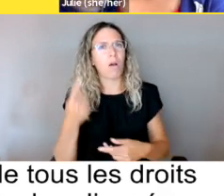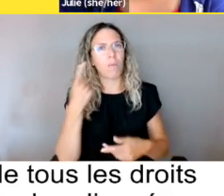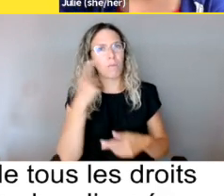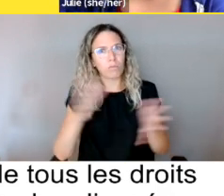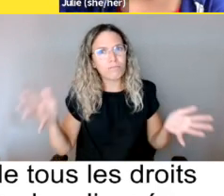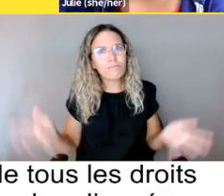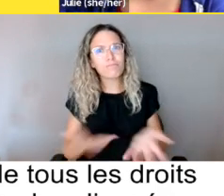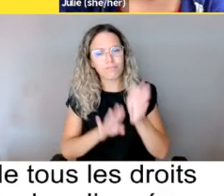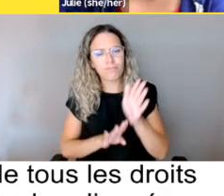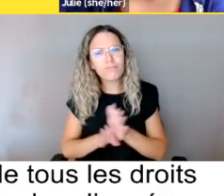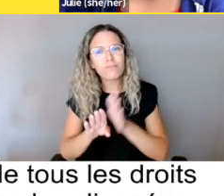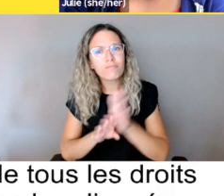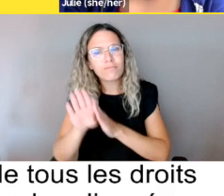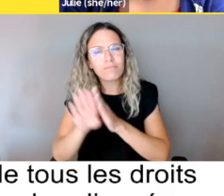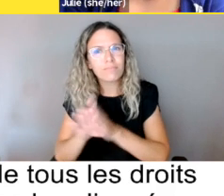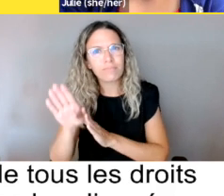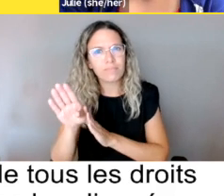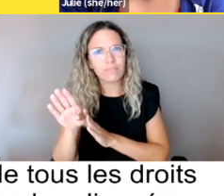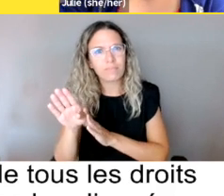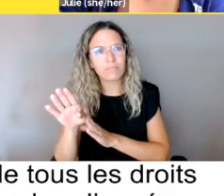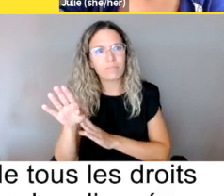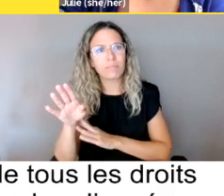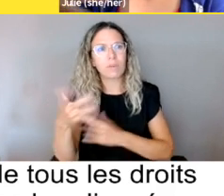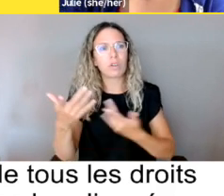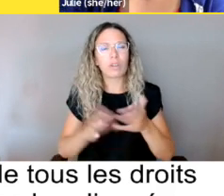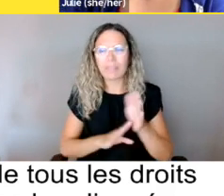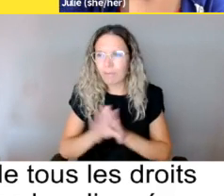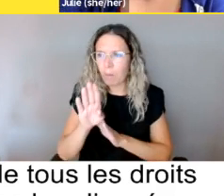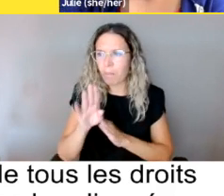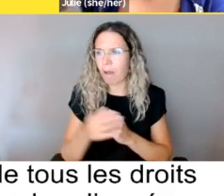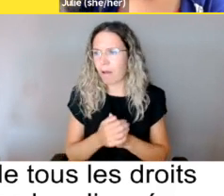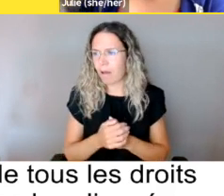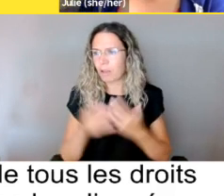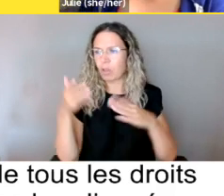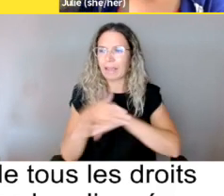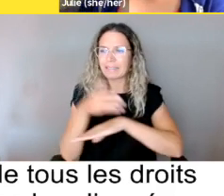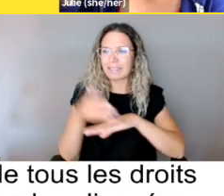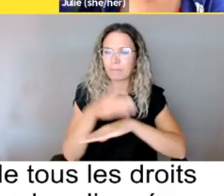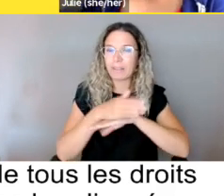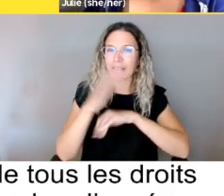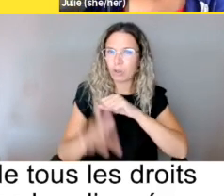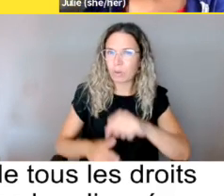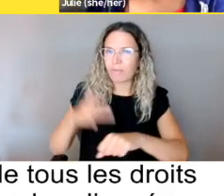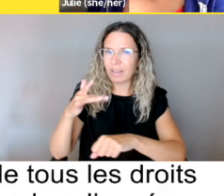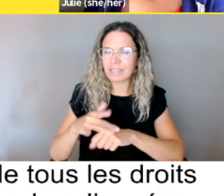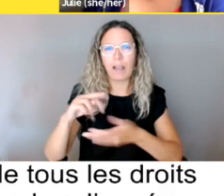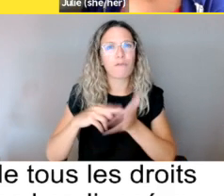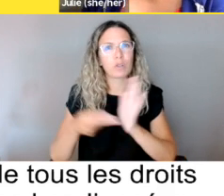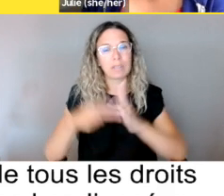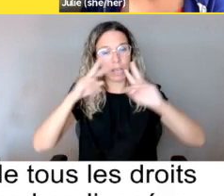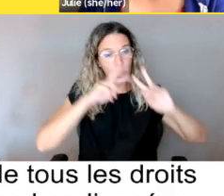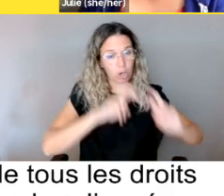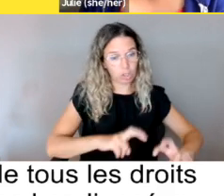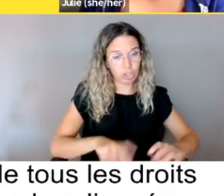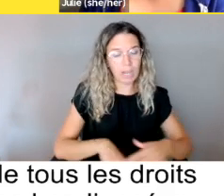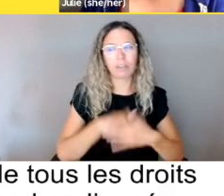le développement de l'accessibilité universelle. Donc, ça inclut les recherches,